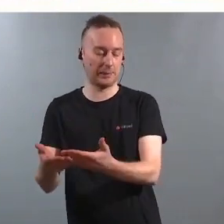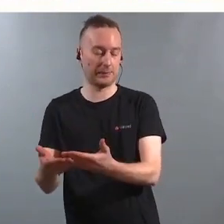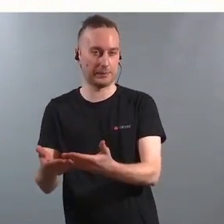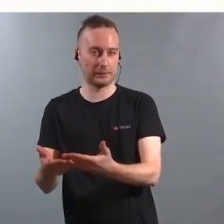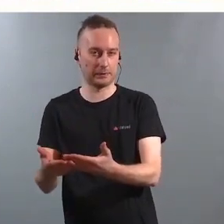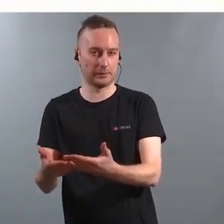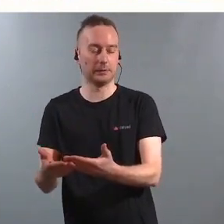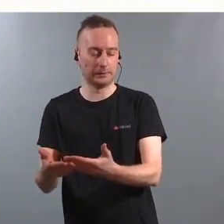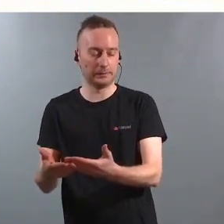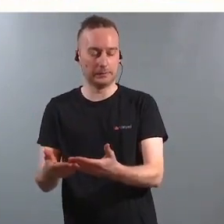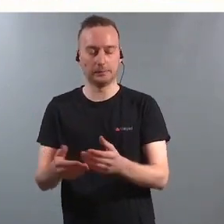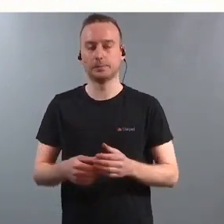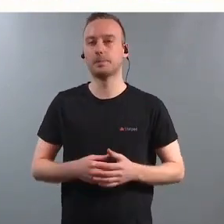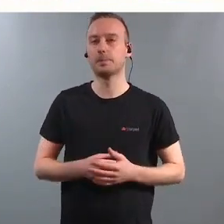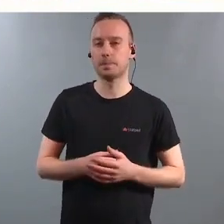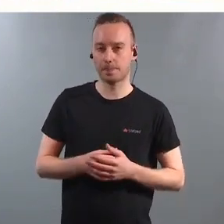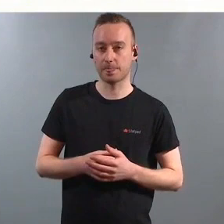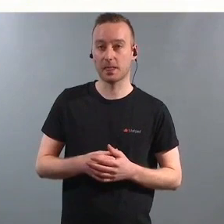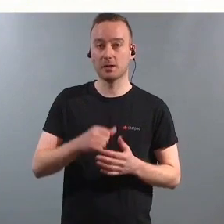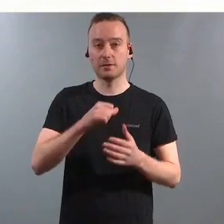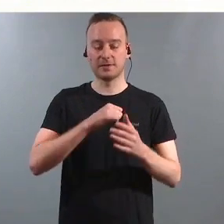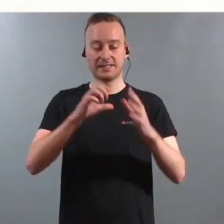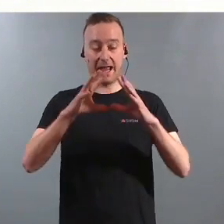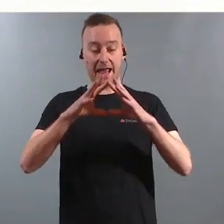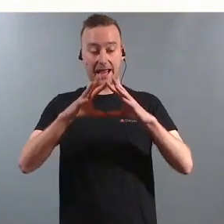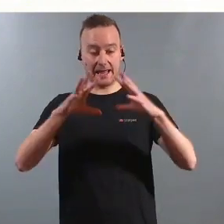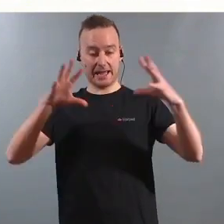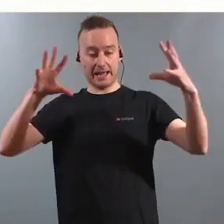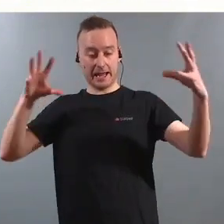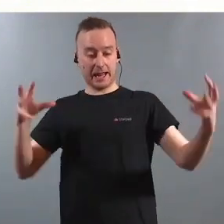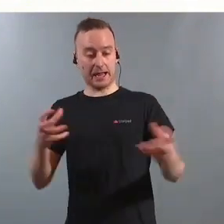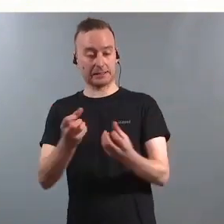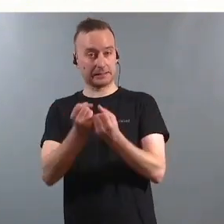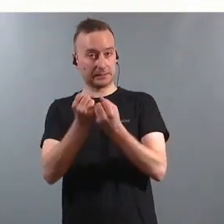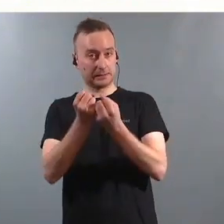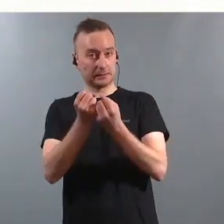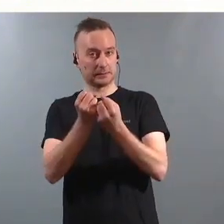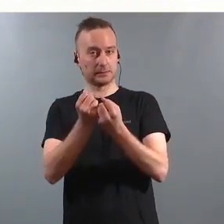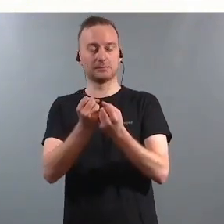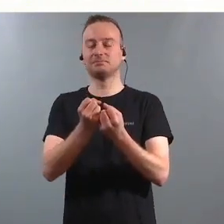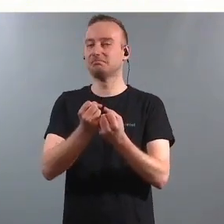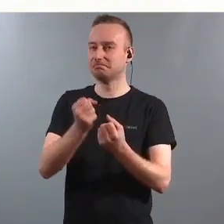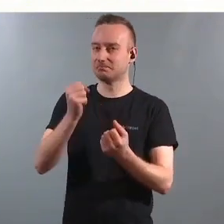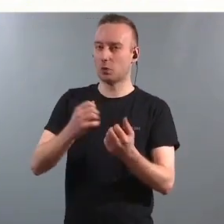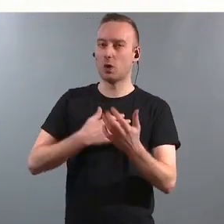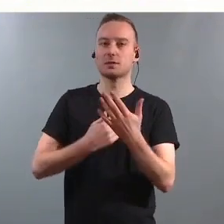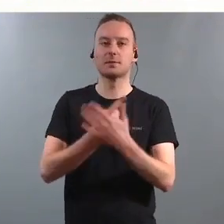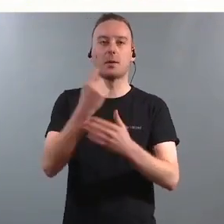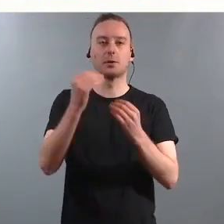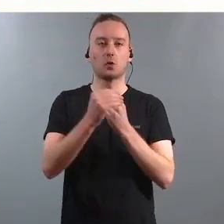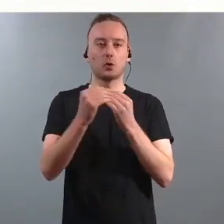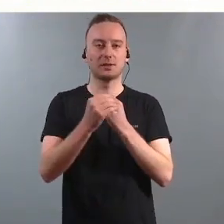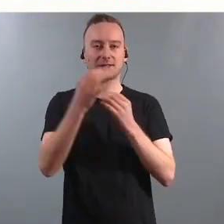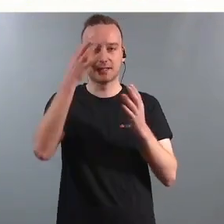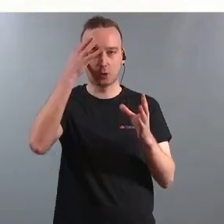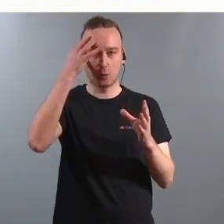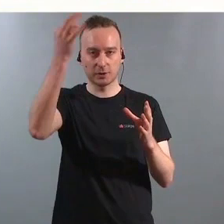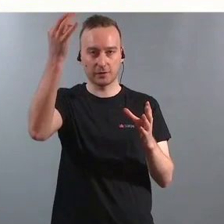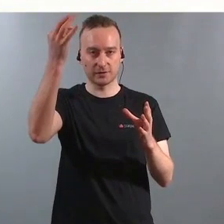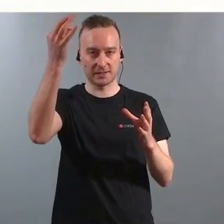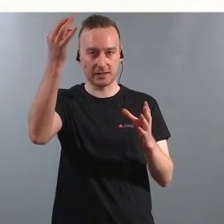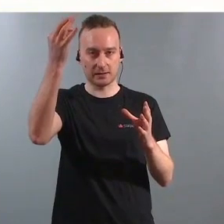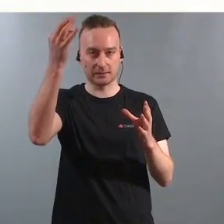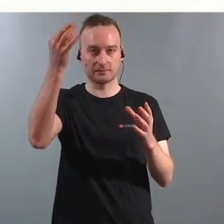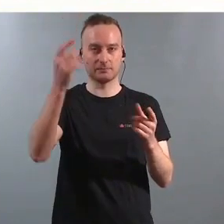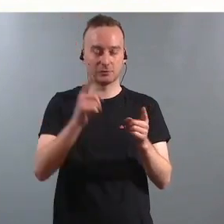Så det vi er opptatt av er at hvis det skal bli en helhet i dette så må det være også spesialpedagogisk kompetanse som må være obligatorisk